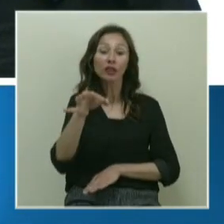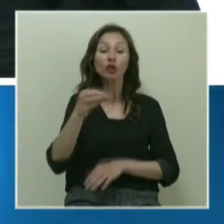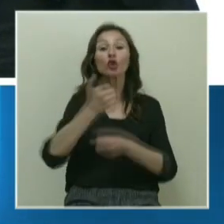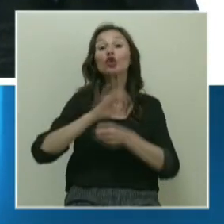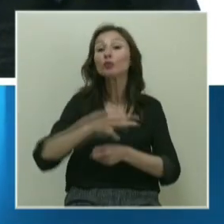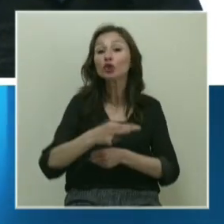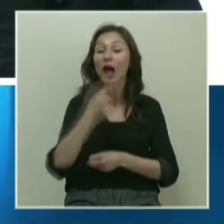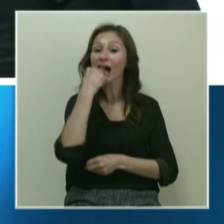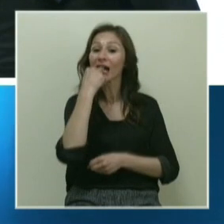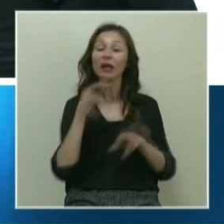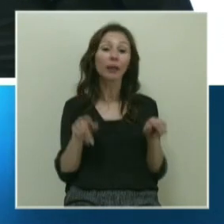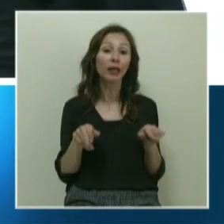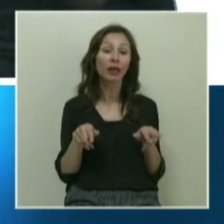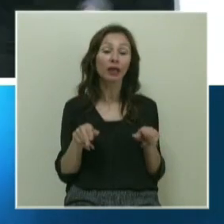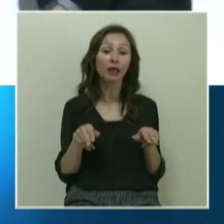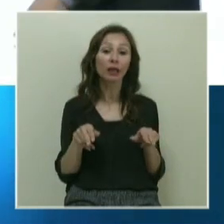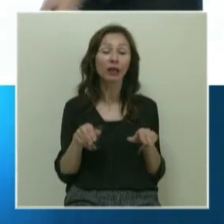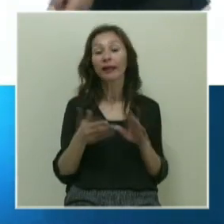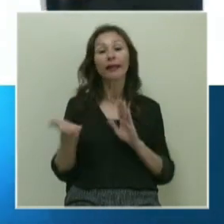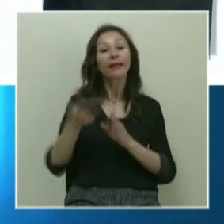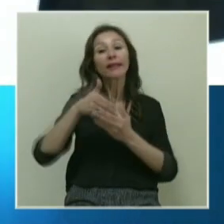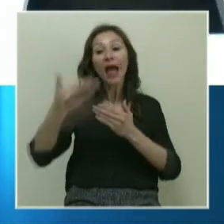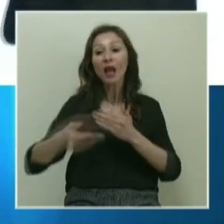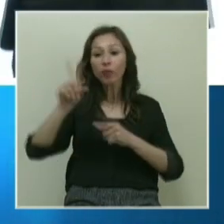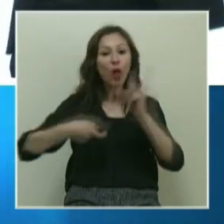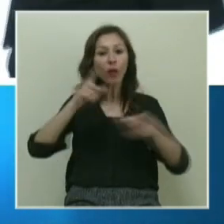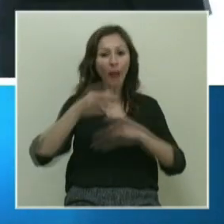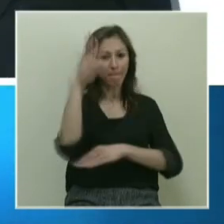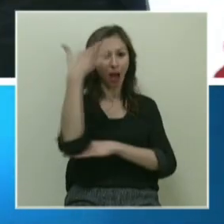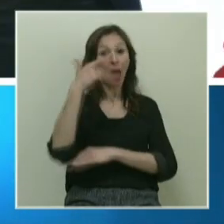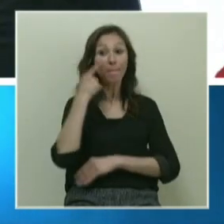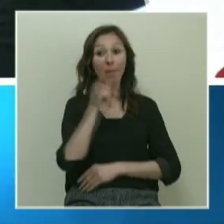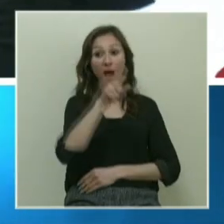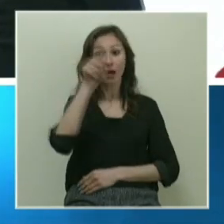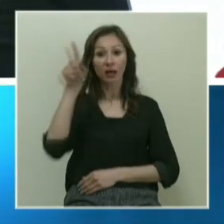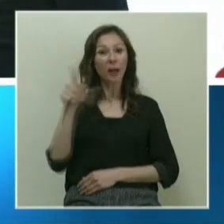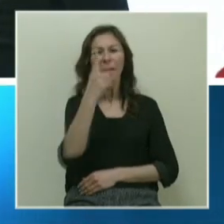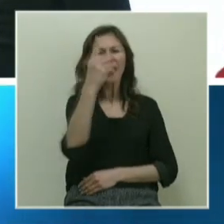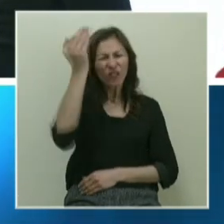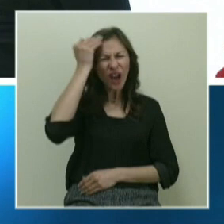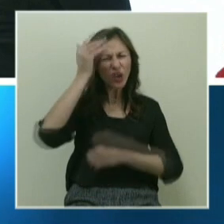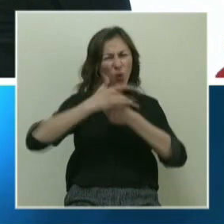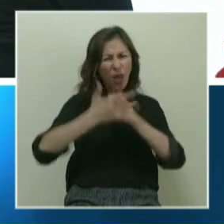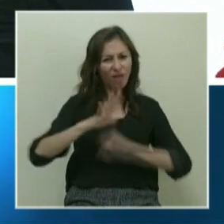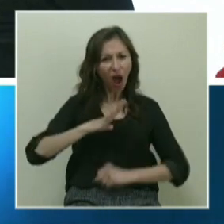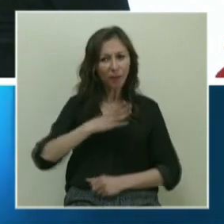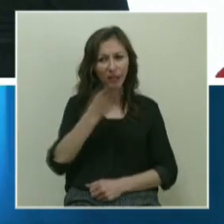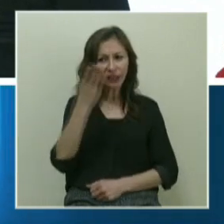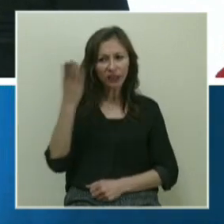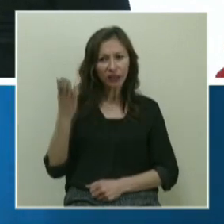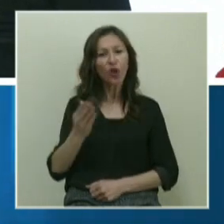gümüş, demir gibi. Diğerlerini keşfedenlerin bayraklarına bakar mısınız? Bir tane fakir ülke gören var mı?